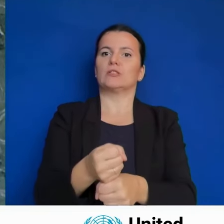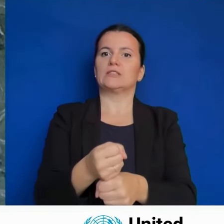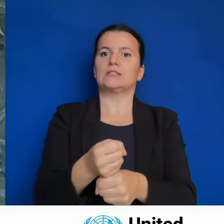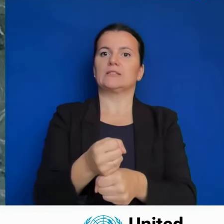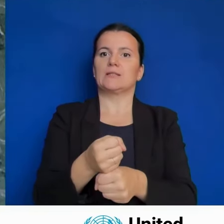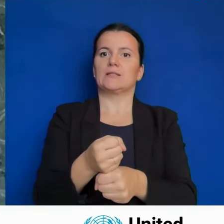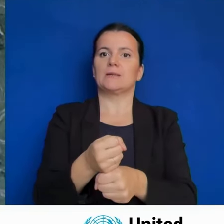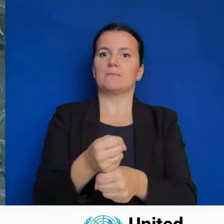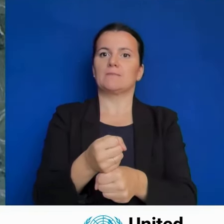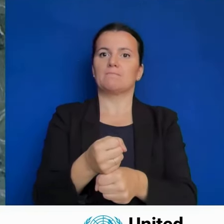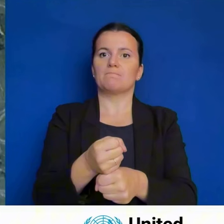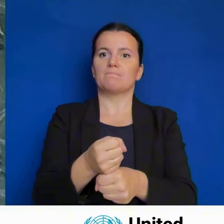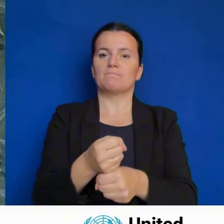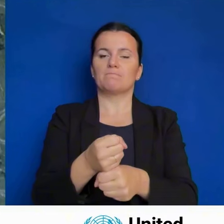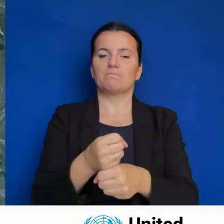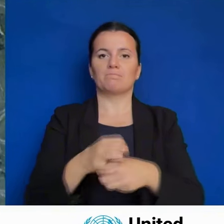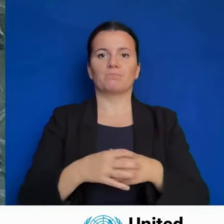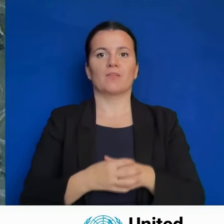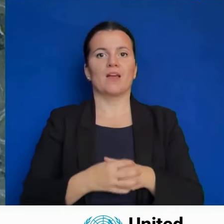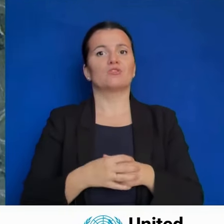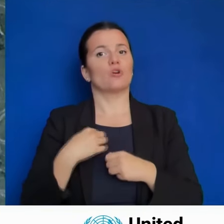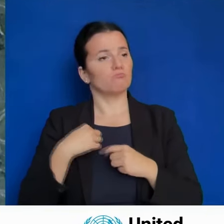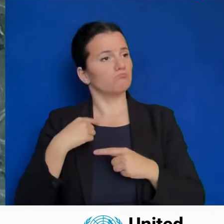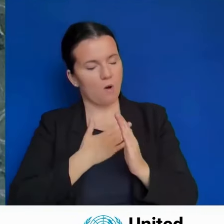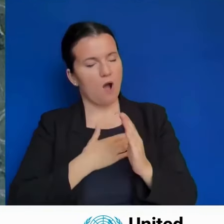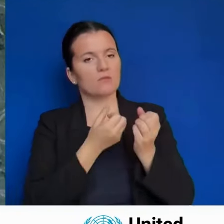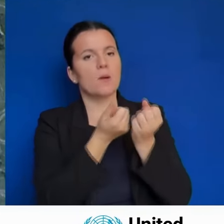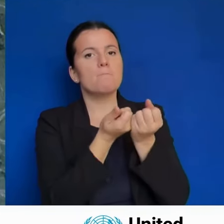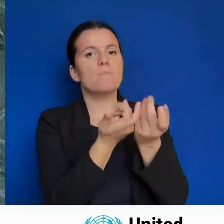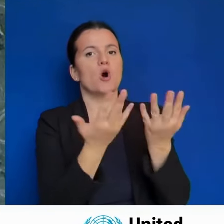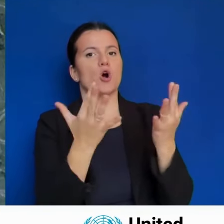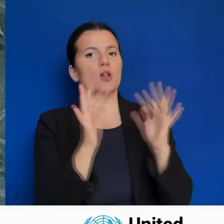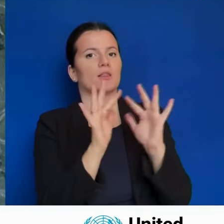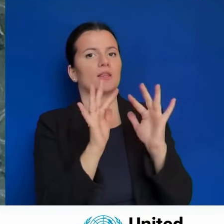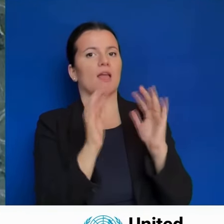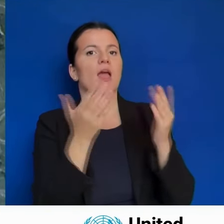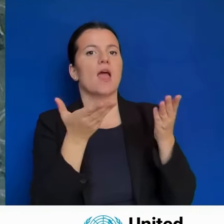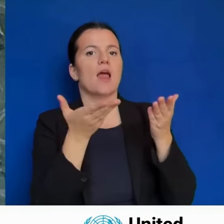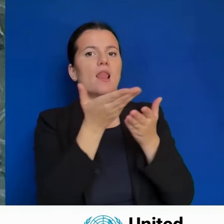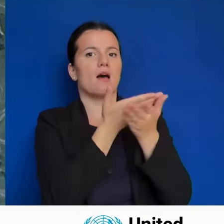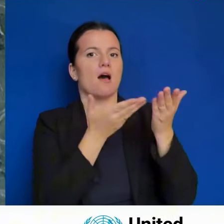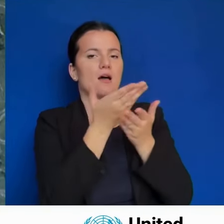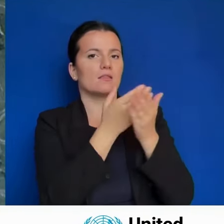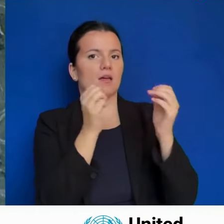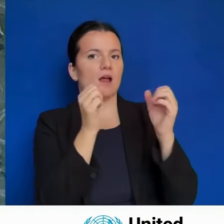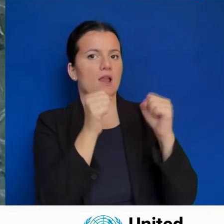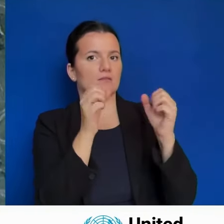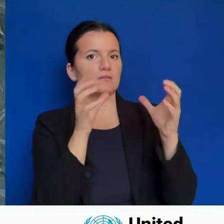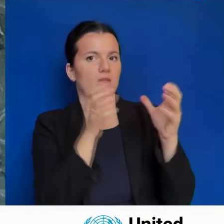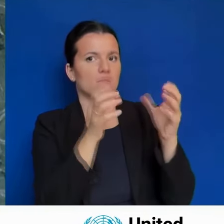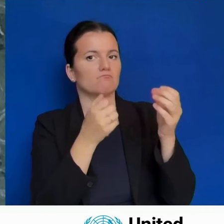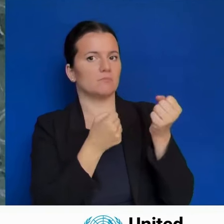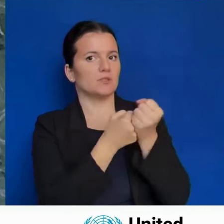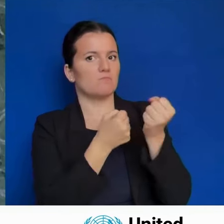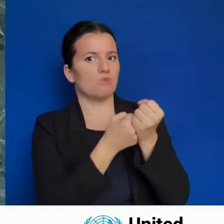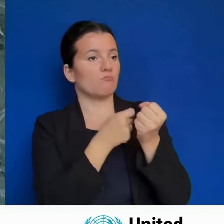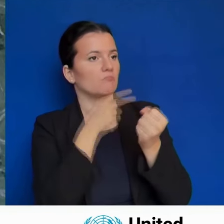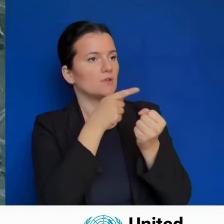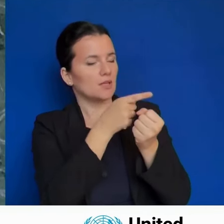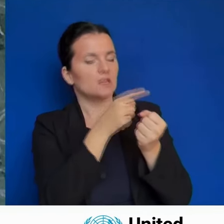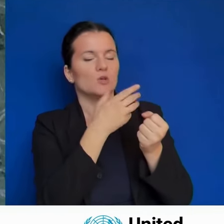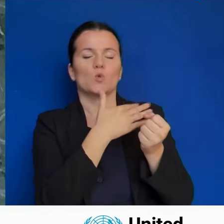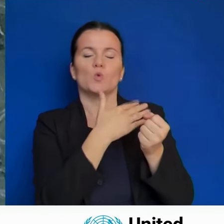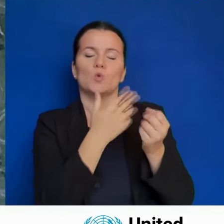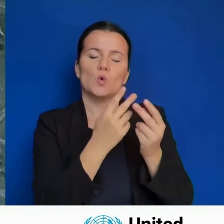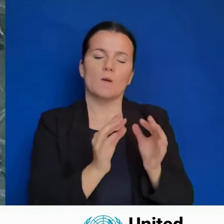essentiel pour la paix dans le monde. En matière de paix et de sécurité, il apparaît évident aux yeux de